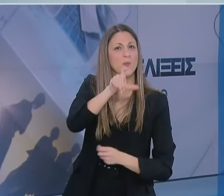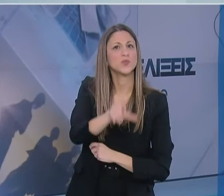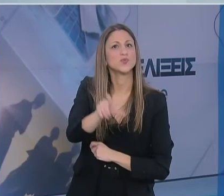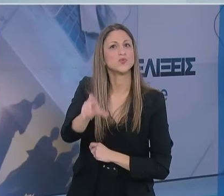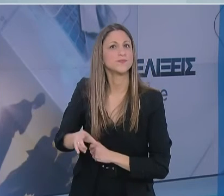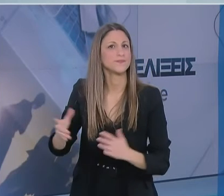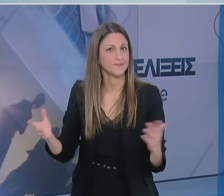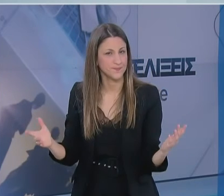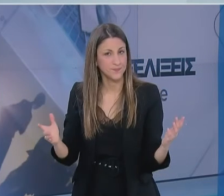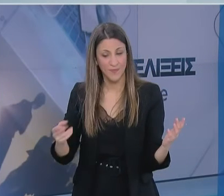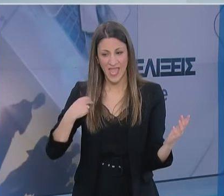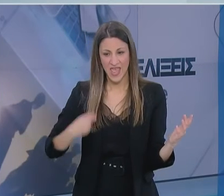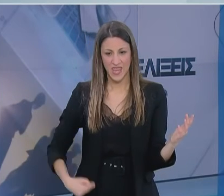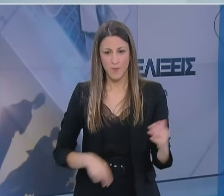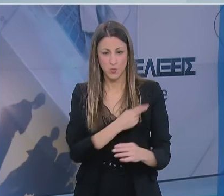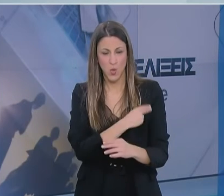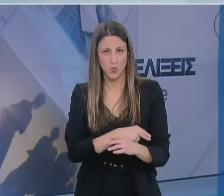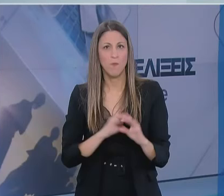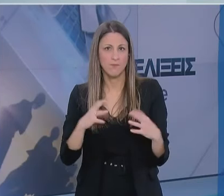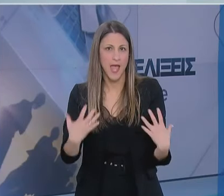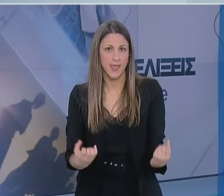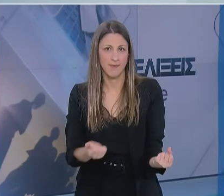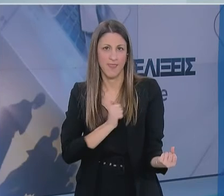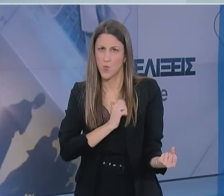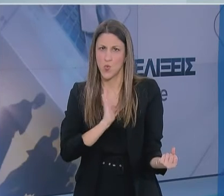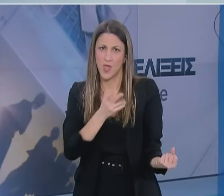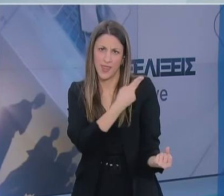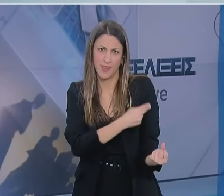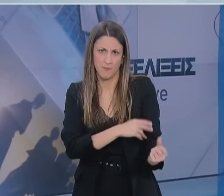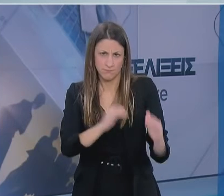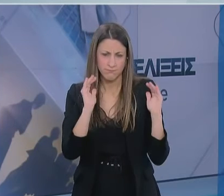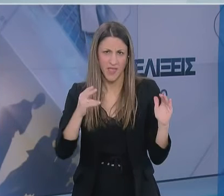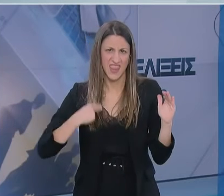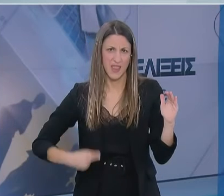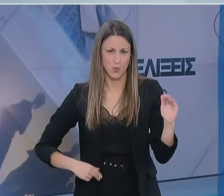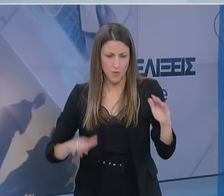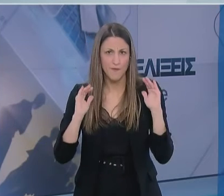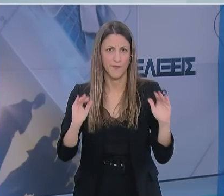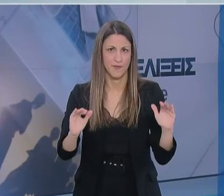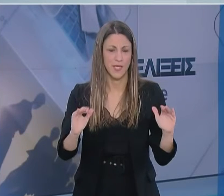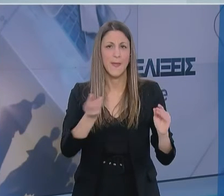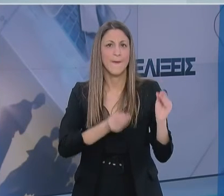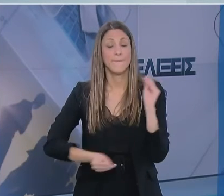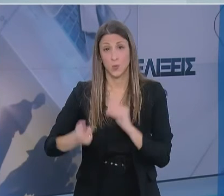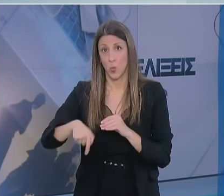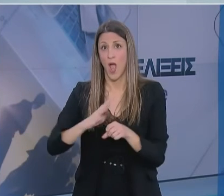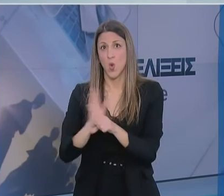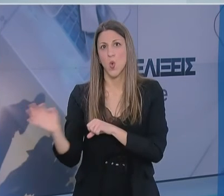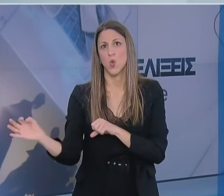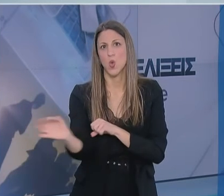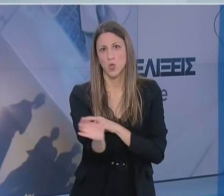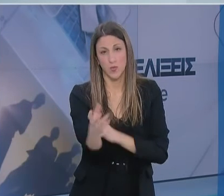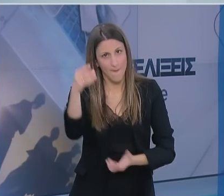χαρακτήρας του συστήματος υγείας είναι αδιαπραγμάτευτος για εμάς. Ειδικά και στην περίπτωση του κορονοϊού,